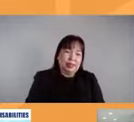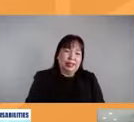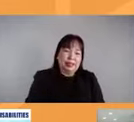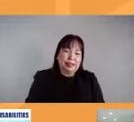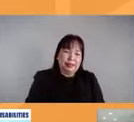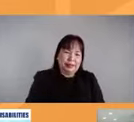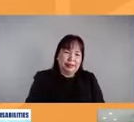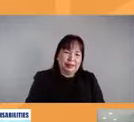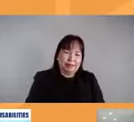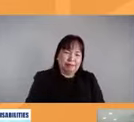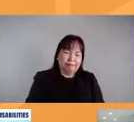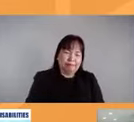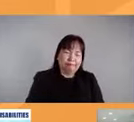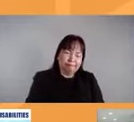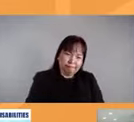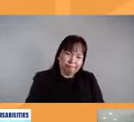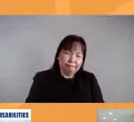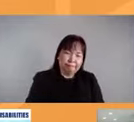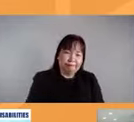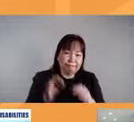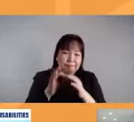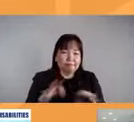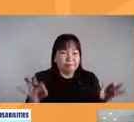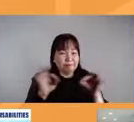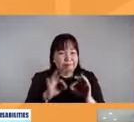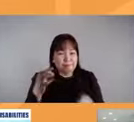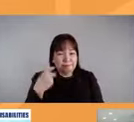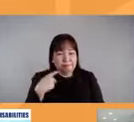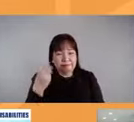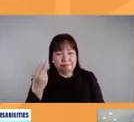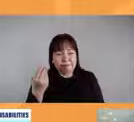napaka mahalaga yung